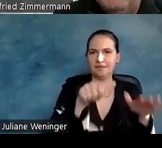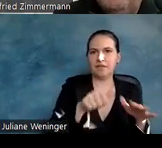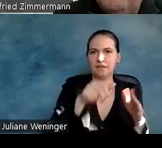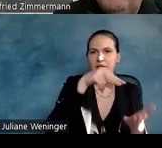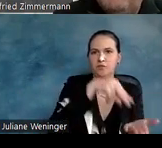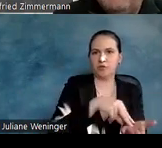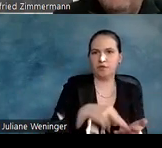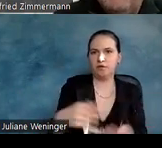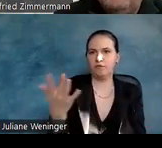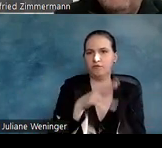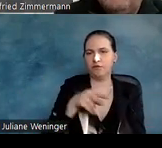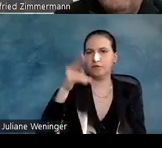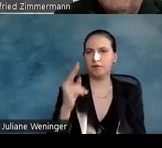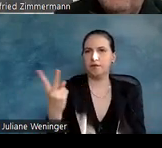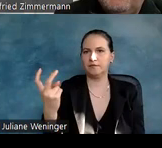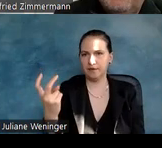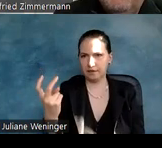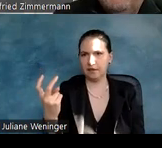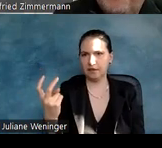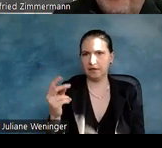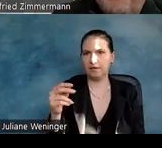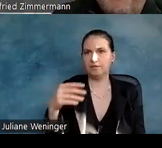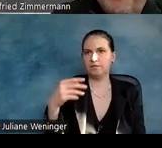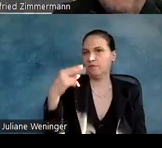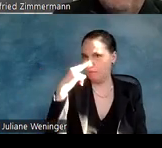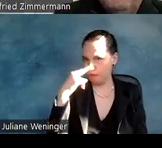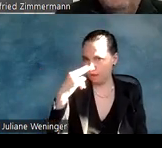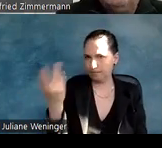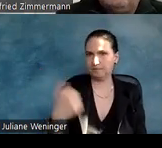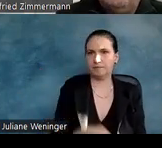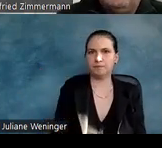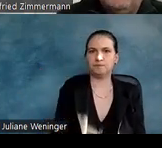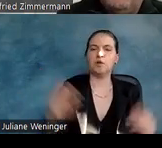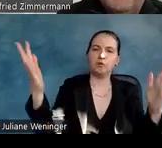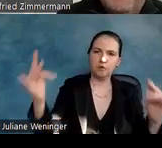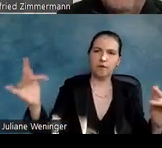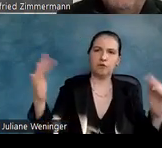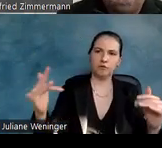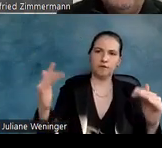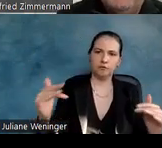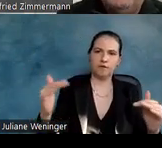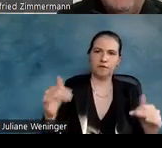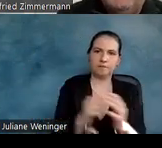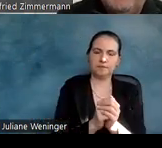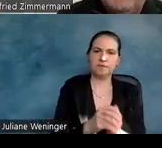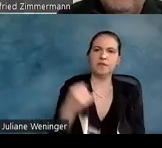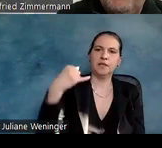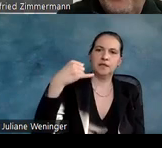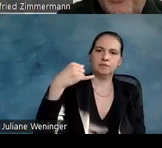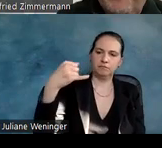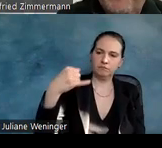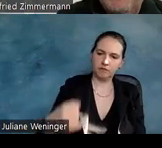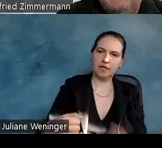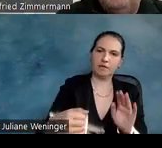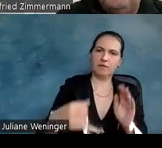und so weiter. Also man hat immer für jede Regel eine